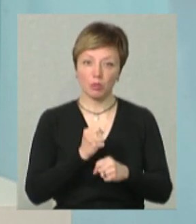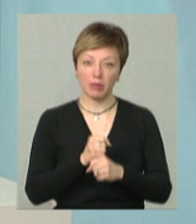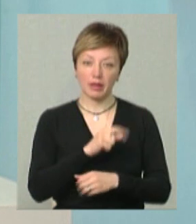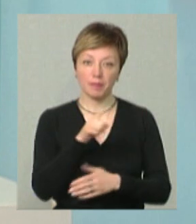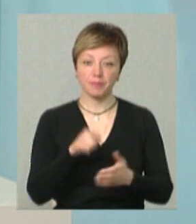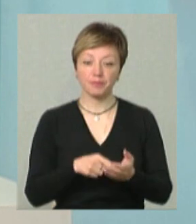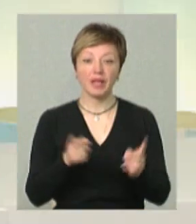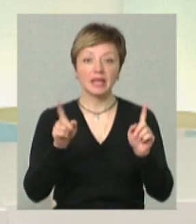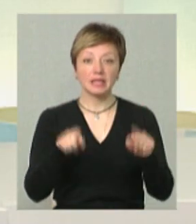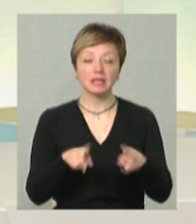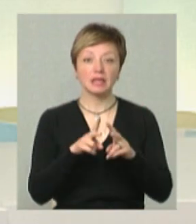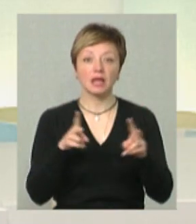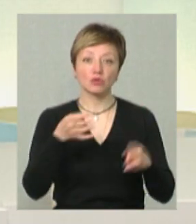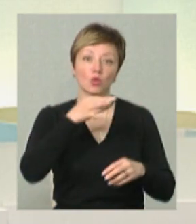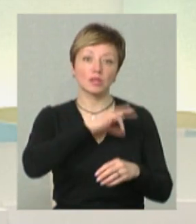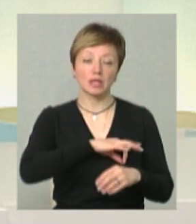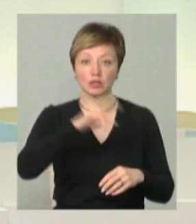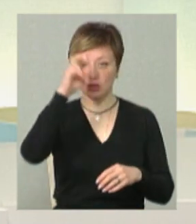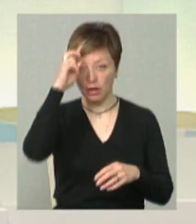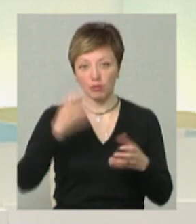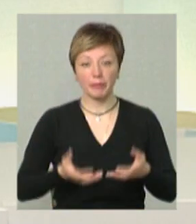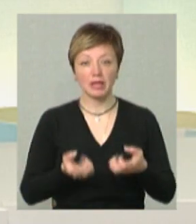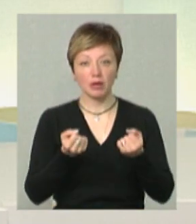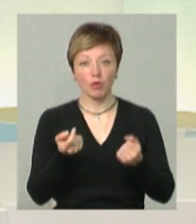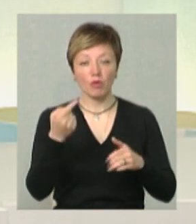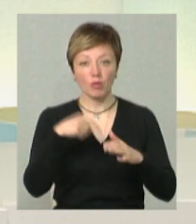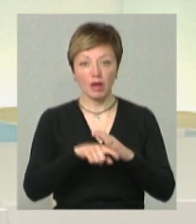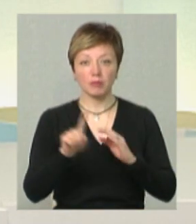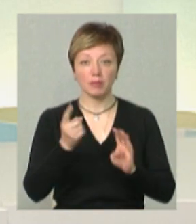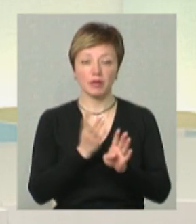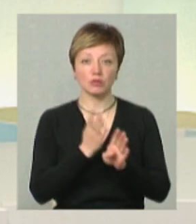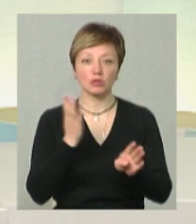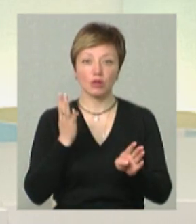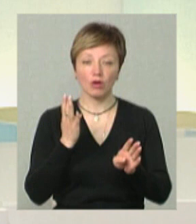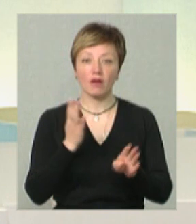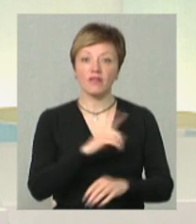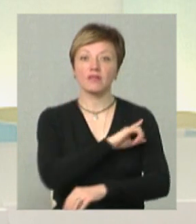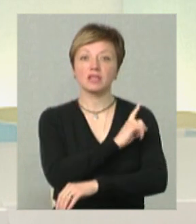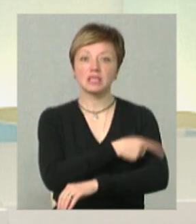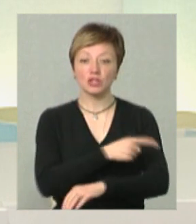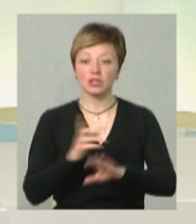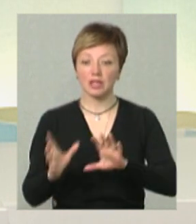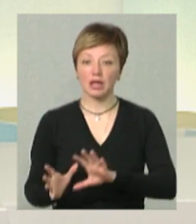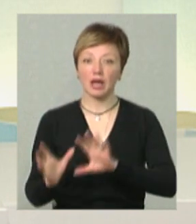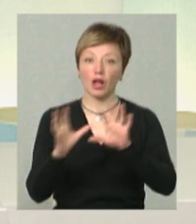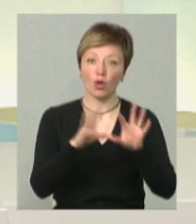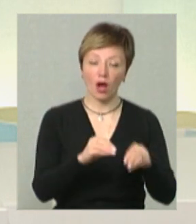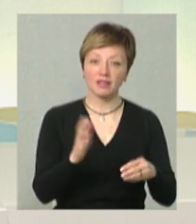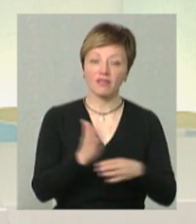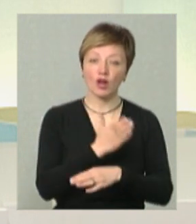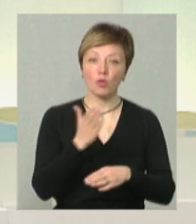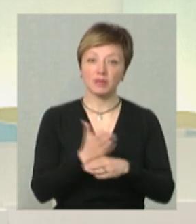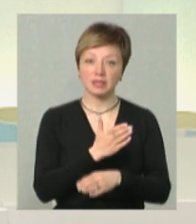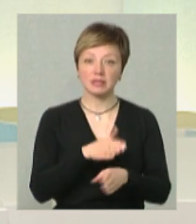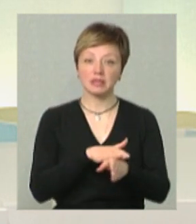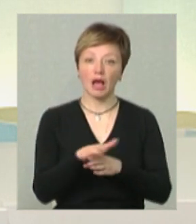Ті, які скористалися державною підтримкою, вона полягає насамперед у фізичній релокації виробництв, які